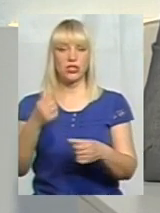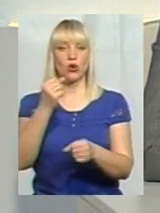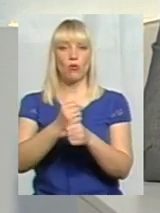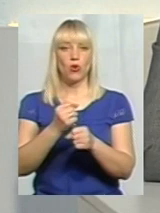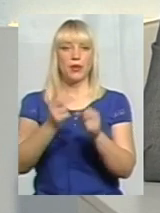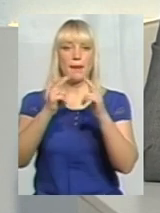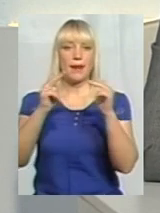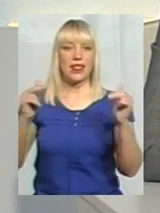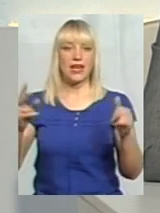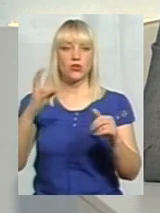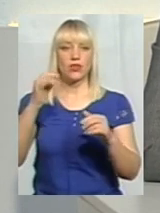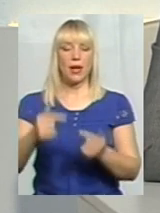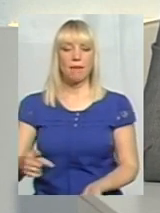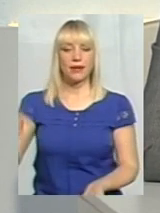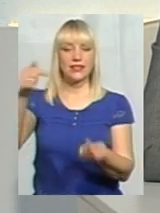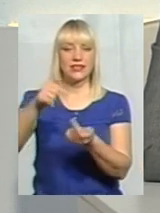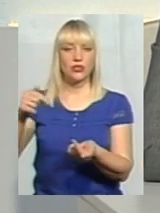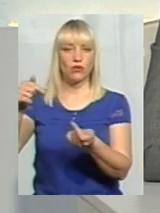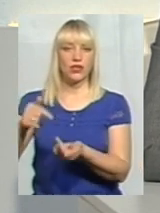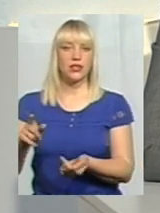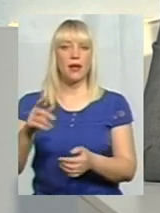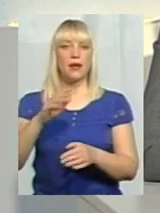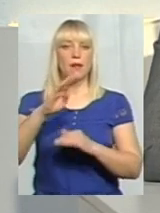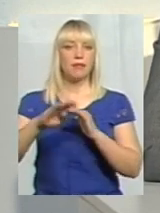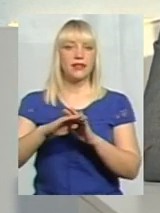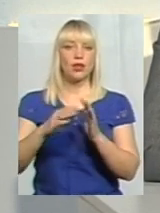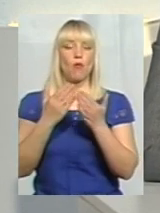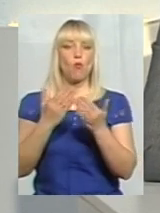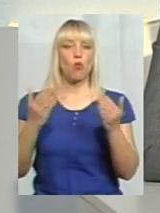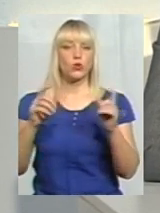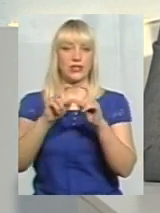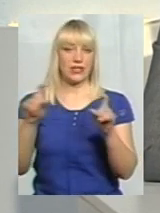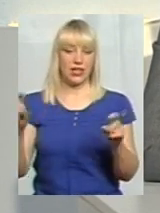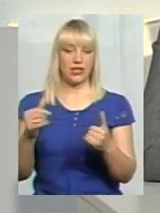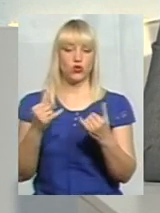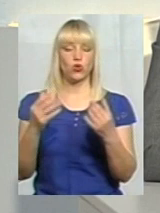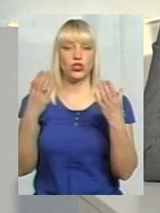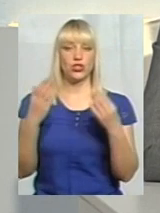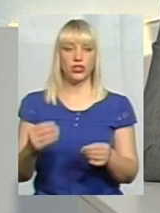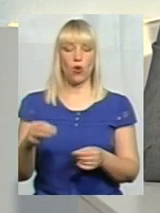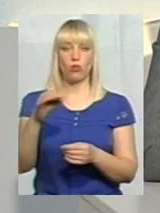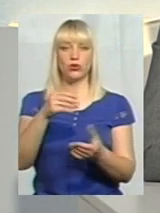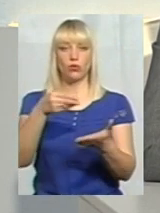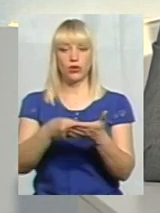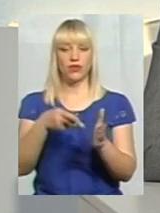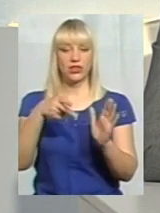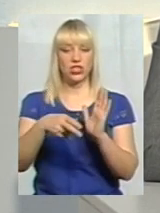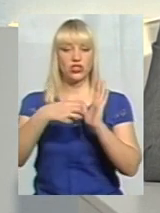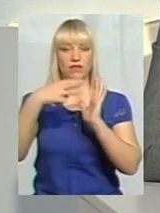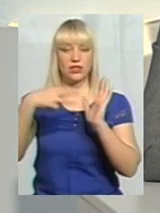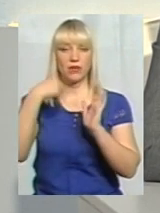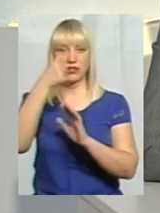пристосування під музей. І на сьогоднішній день із обласного бюджету на 2018 рік